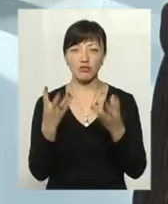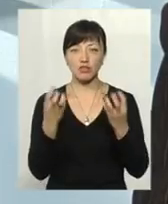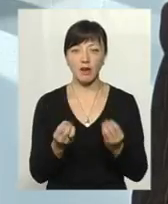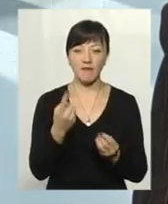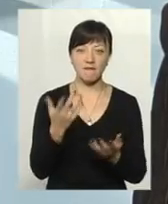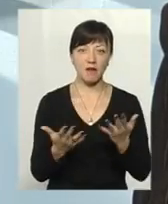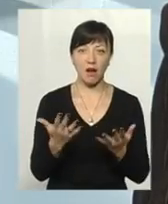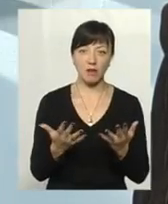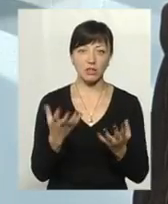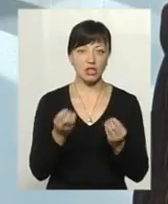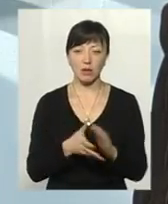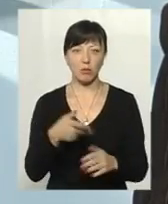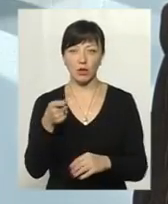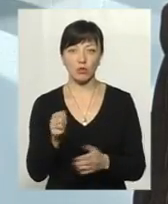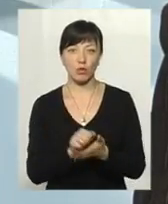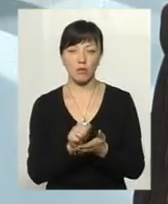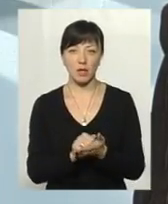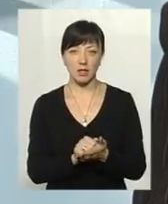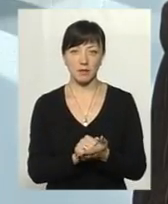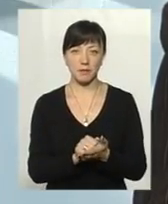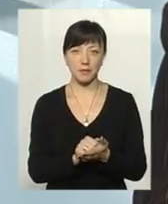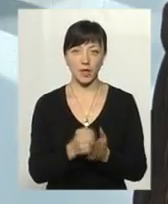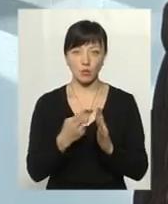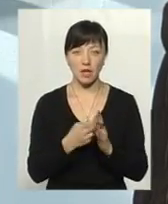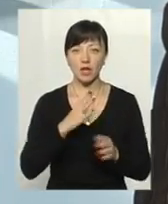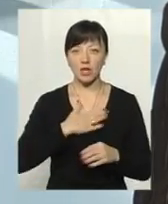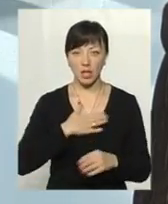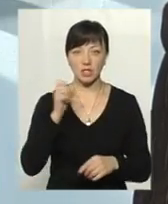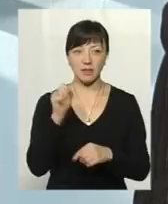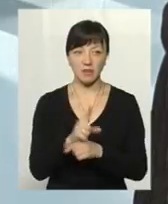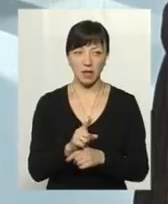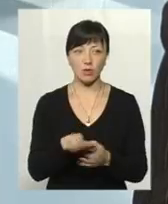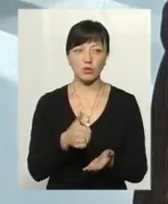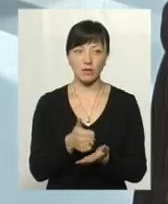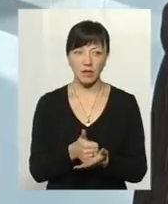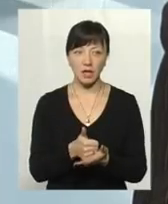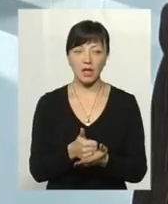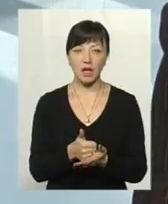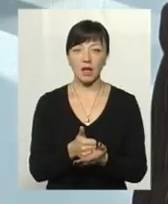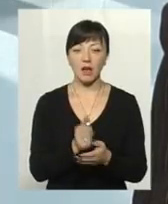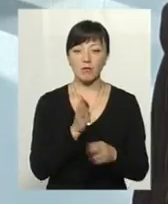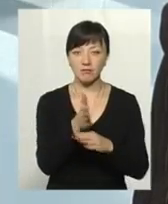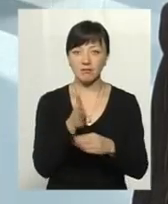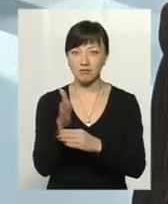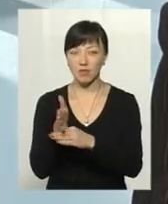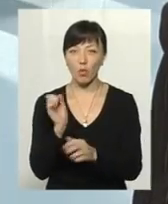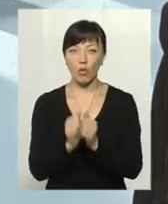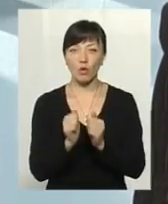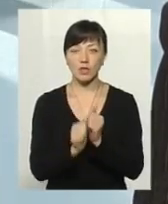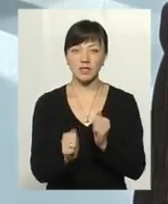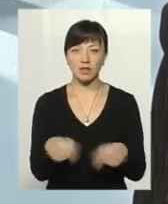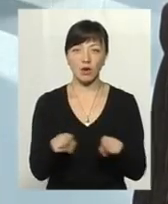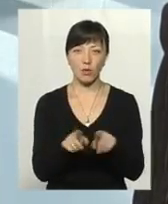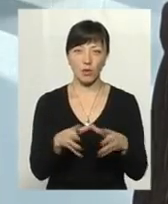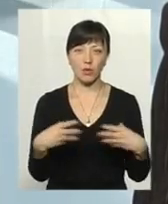вагаються і ще не подають документи для призначення субсидій. От наше таке завдання основне стоїть – відійти до кожної